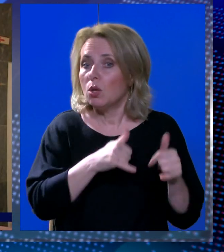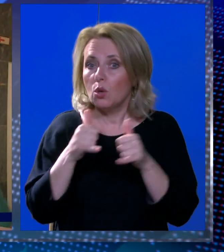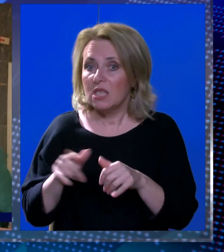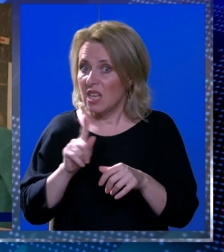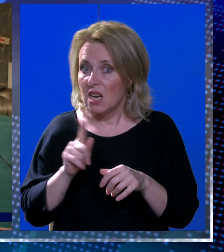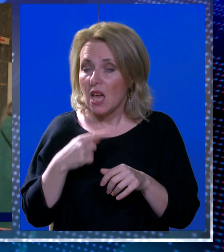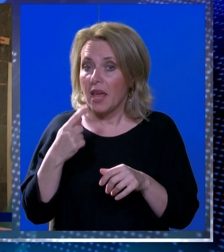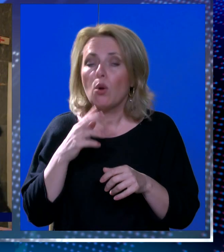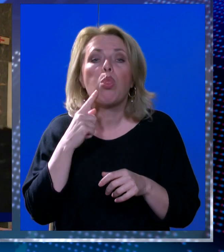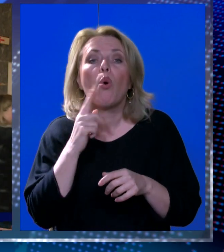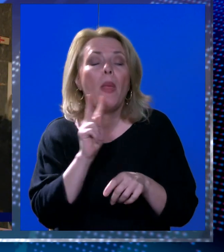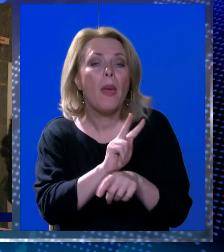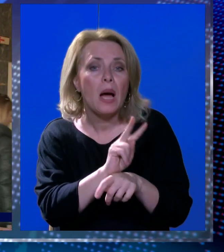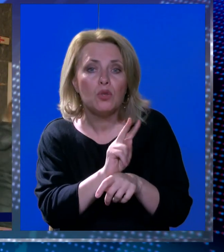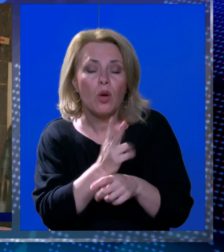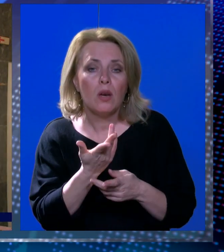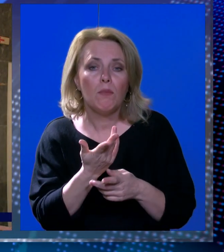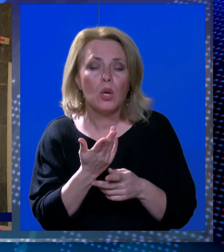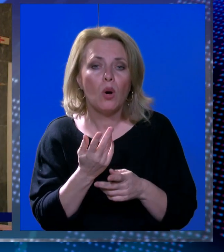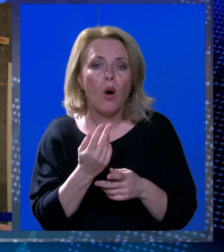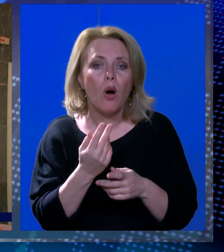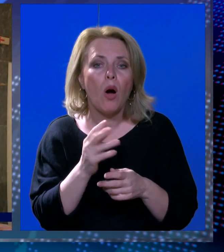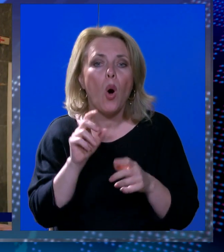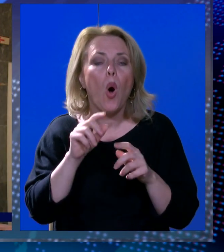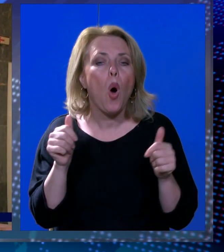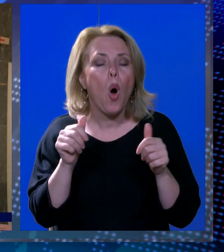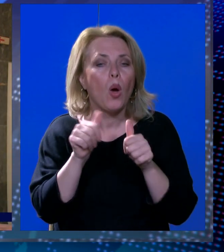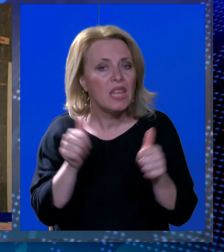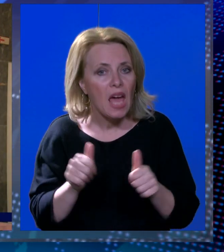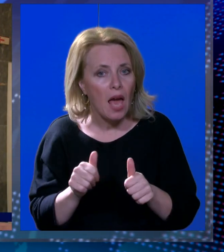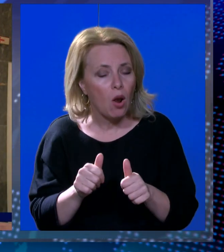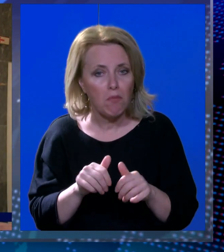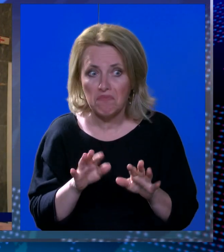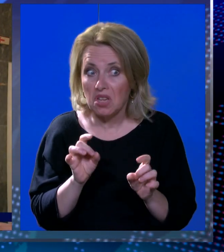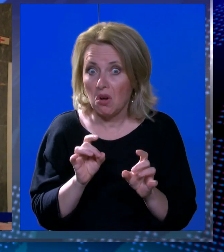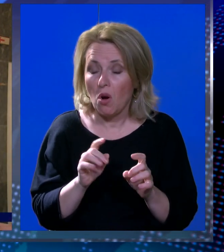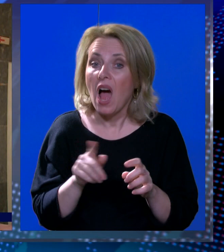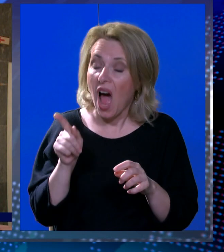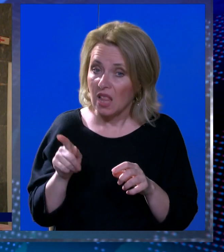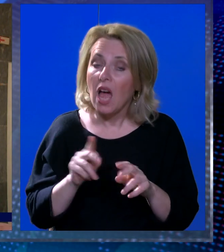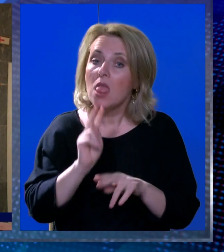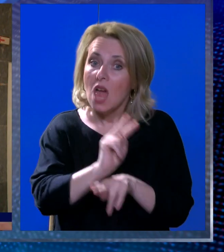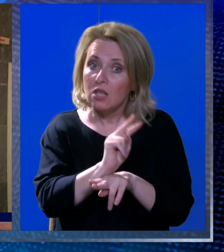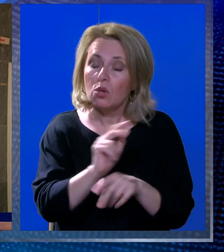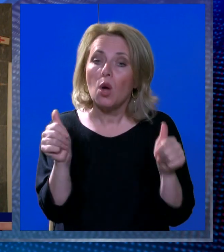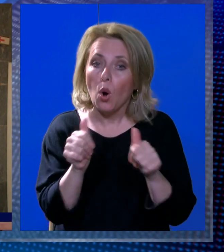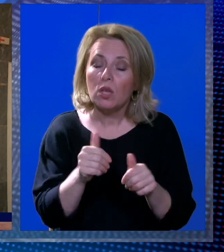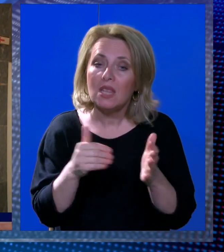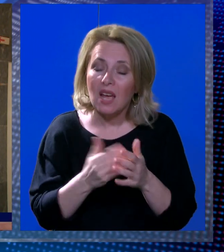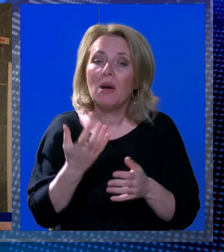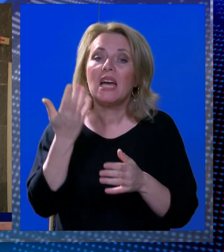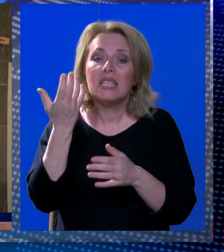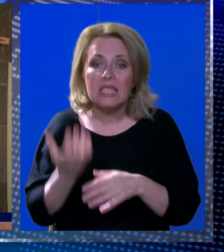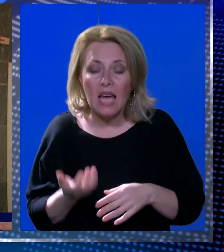ko je nazorni organ, kao bio je netko nazorni organ, treba sjediti među optuženimi. Onaj koji